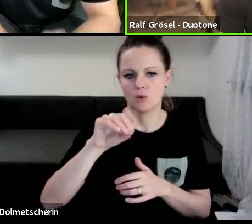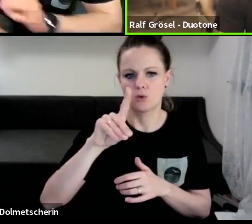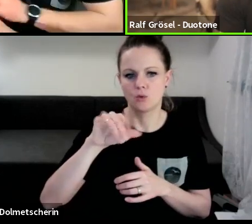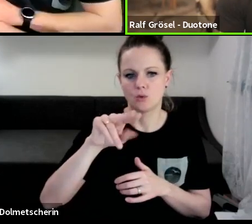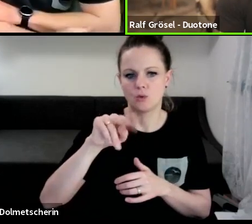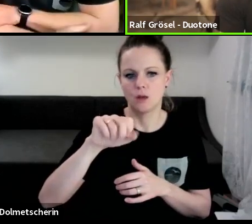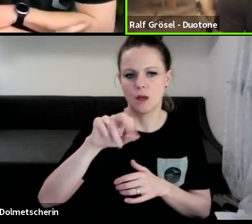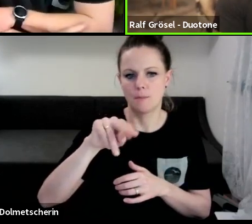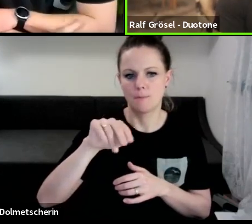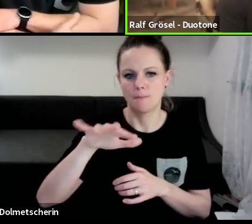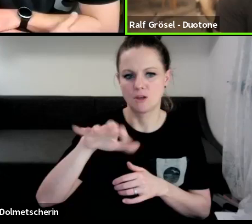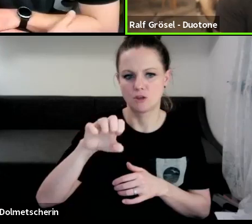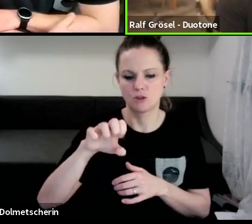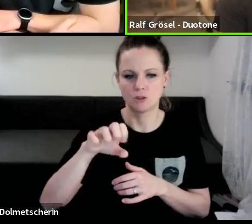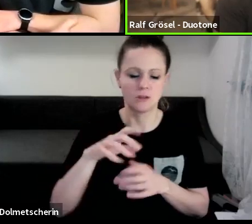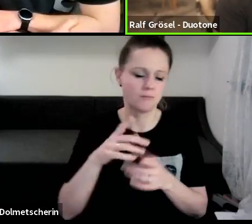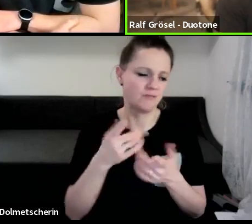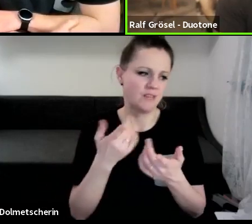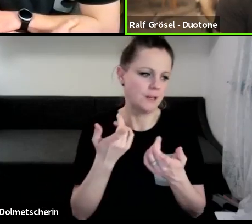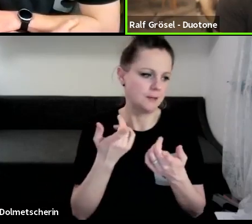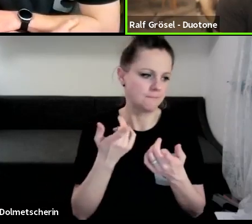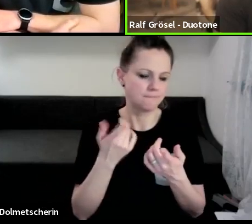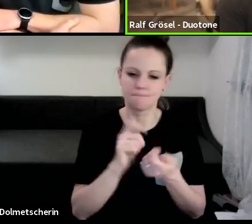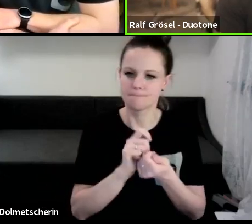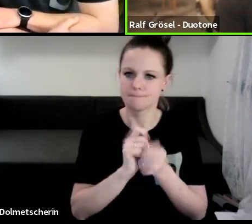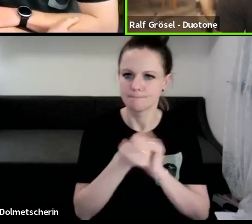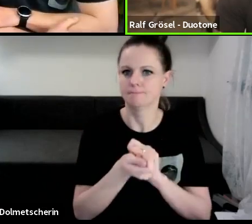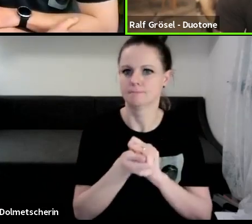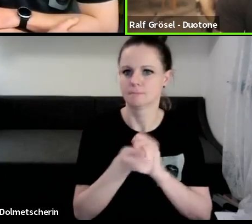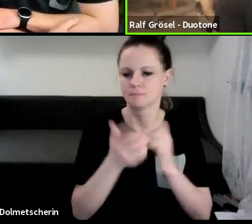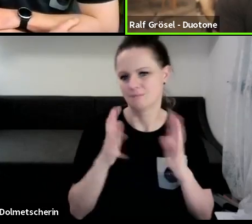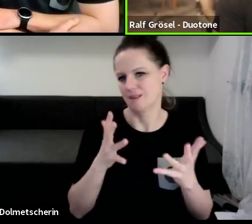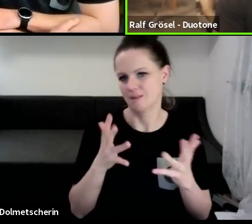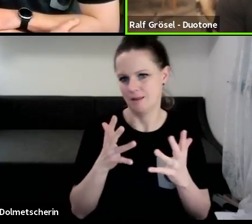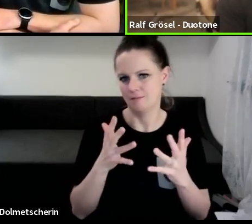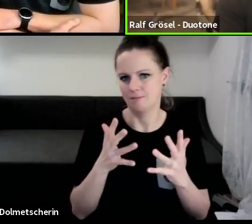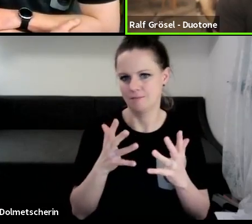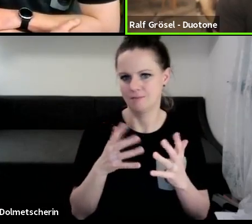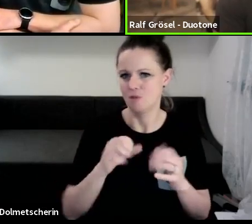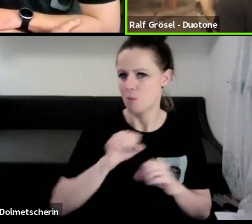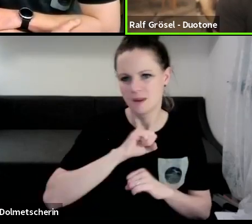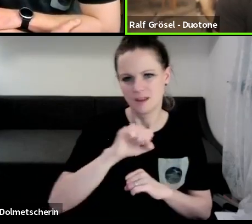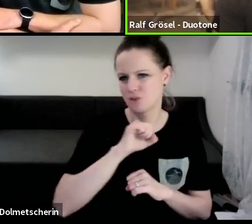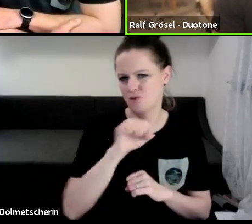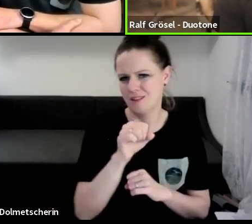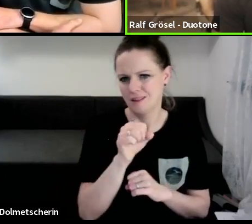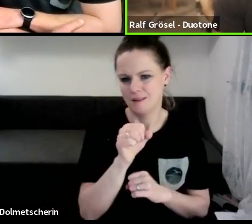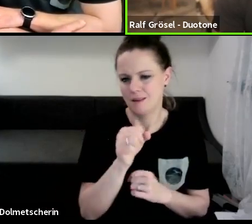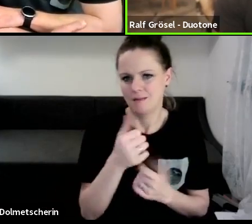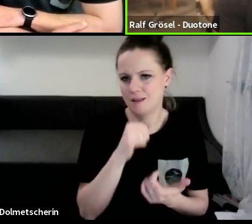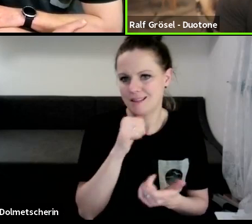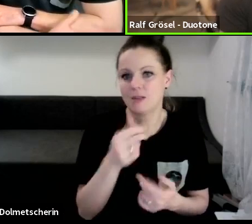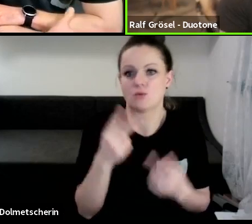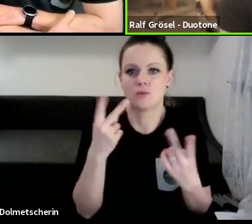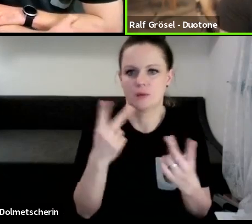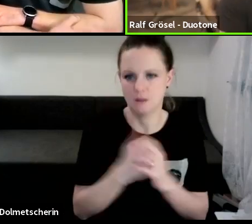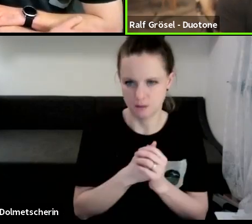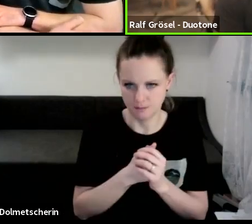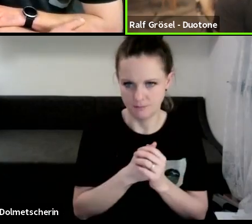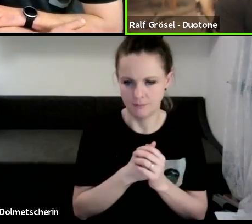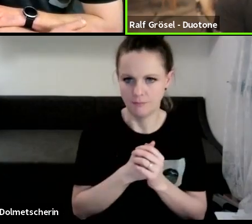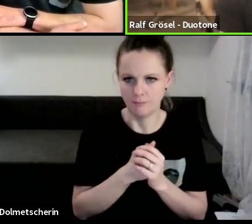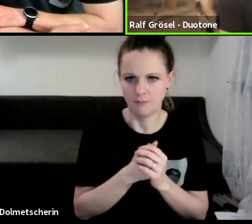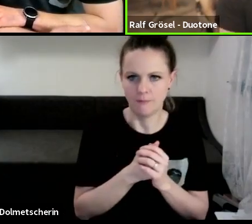Also dafür bewegen wir uns auch nicht in Geschwindigkeitsbereichen, die dafür irgendwie großartig relevant sind. Kann es im